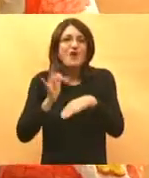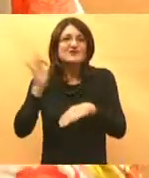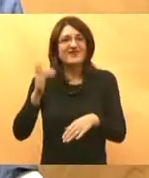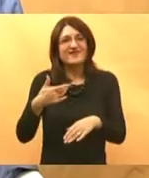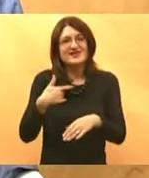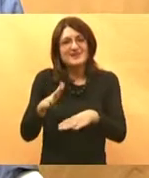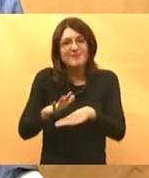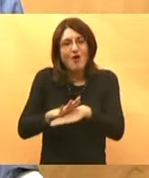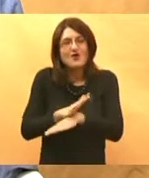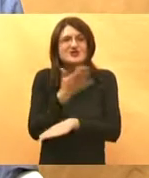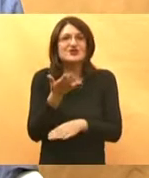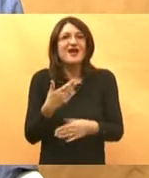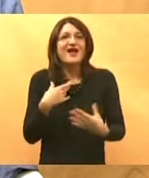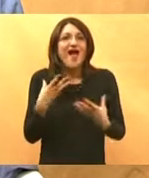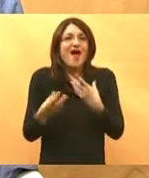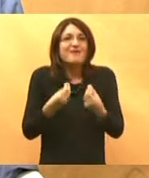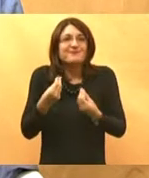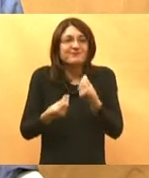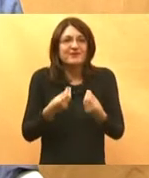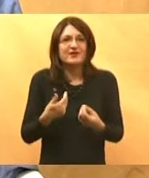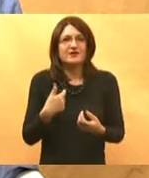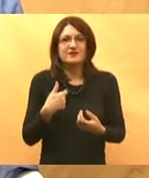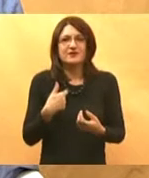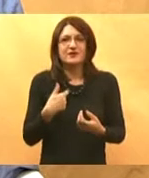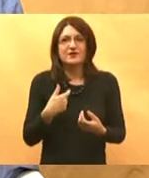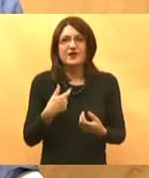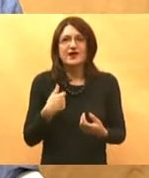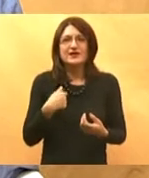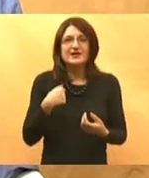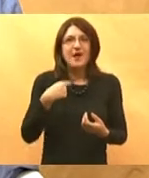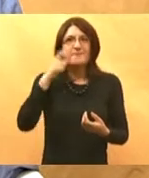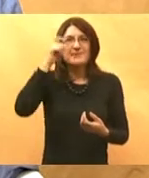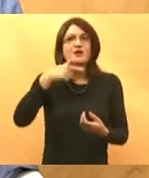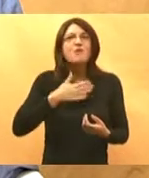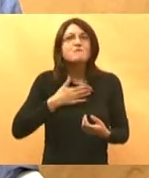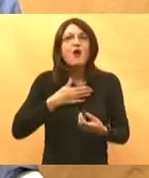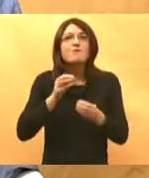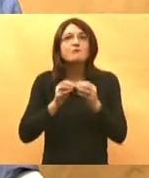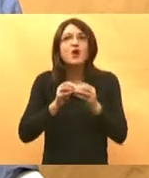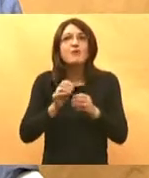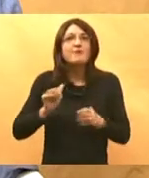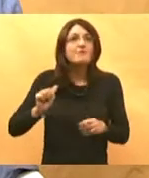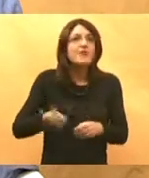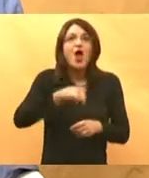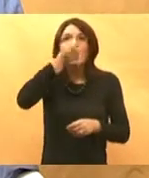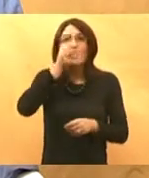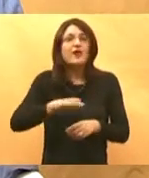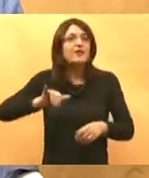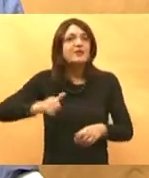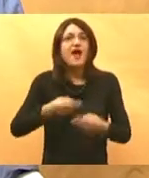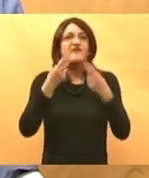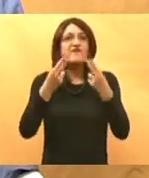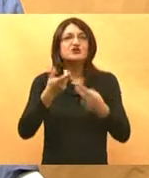osjetljivi, povredljivi, sve to možemo reći, pa nam se čini... Mislimo da nam je naš problem važniji od svih drugih. Je, nažalost,